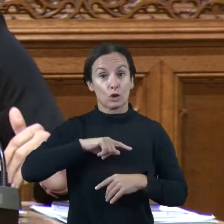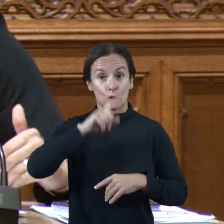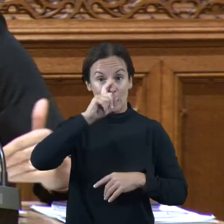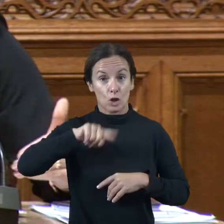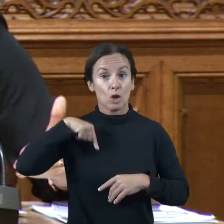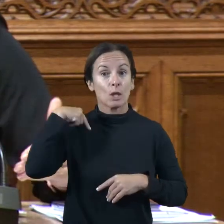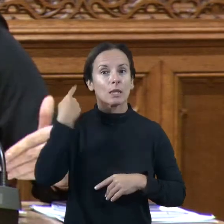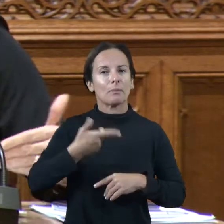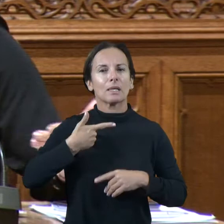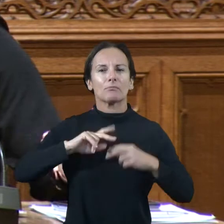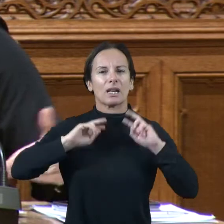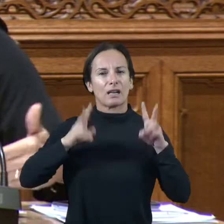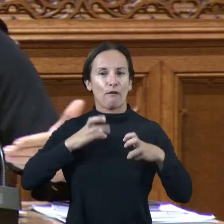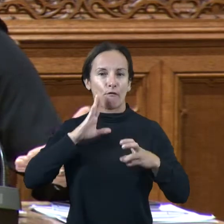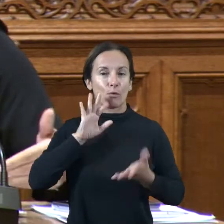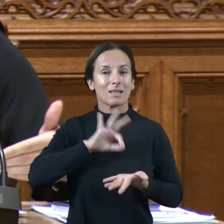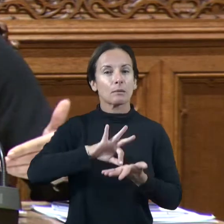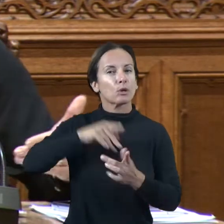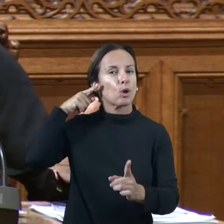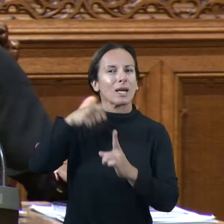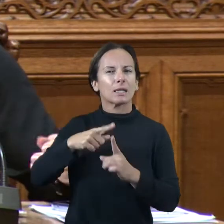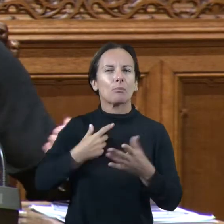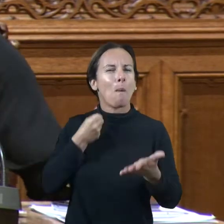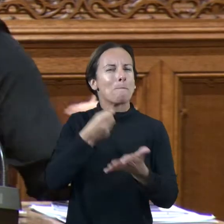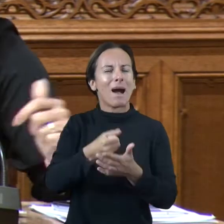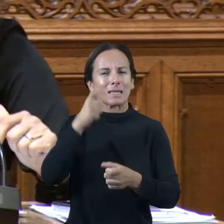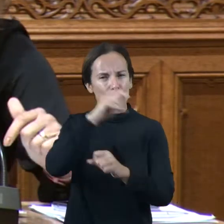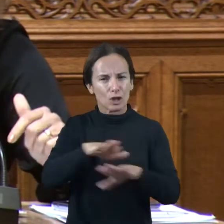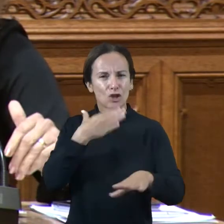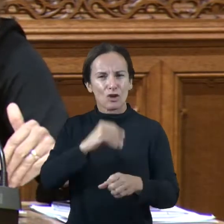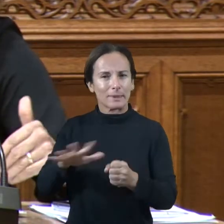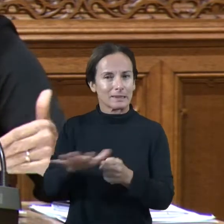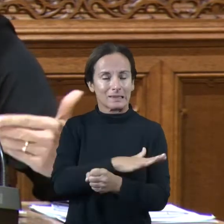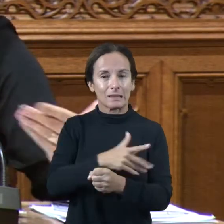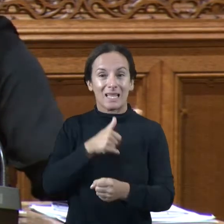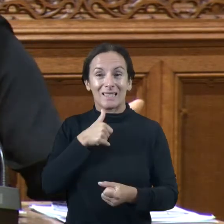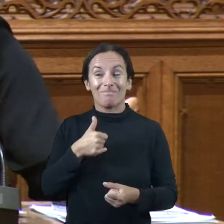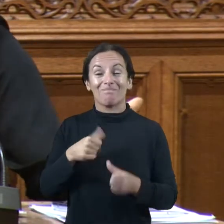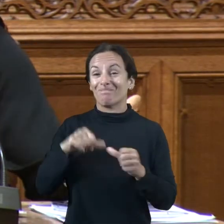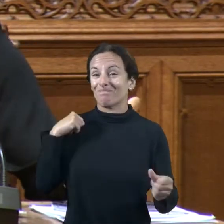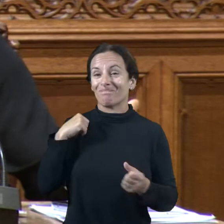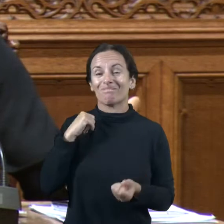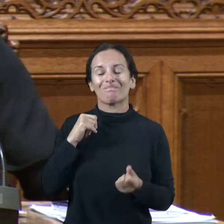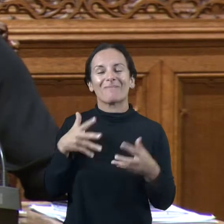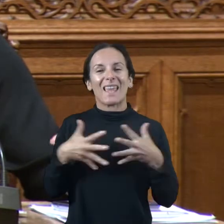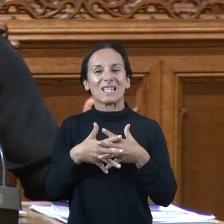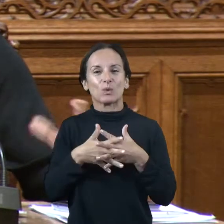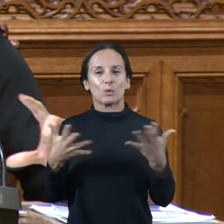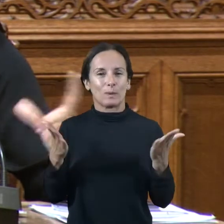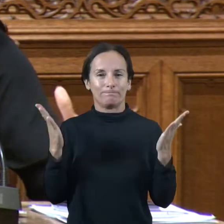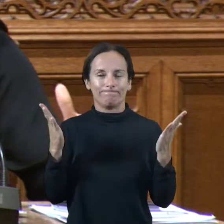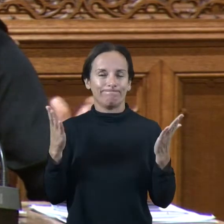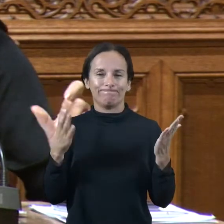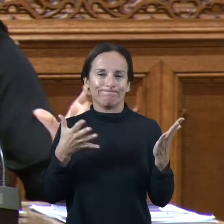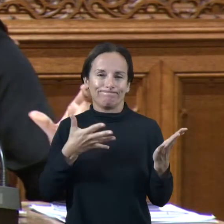que, l'objectiu, és poder arribar en el màxim d'infants i joves, mos trobàvem que en l'estructura que teníem no mos era possible. Per tant,